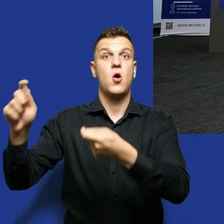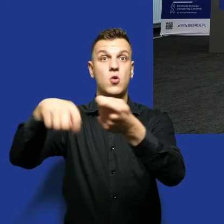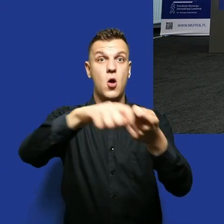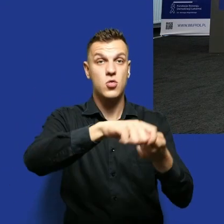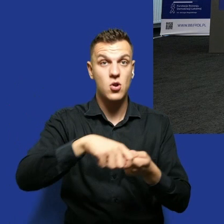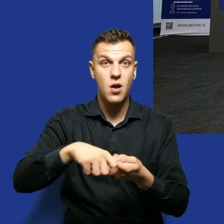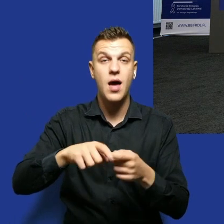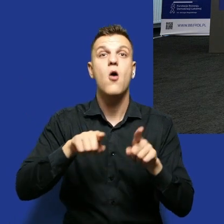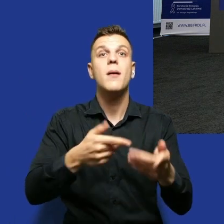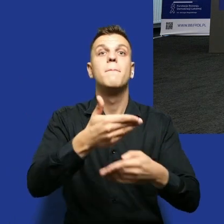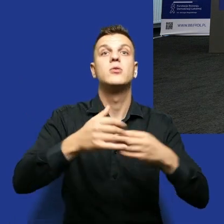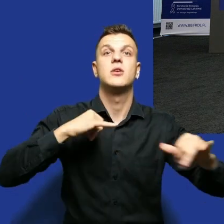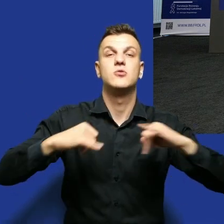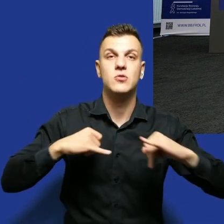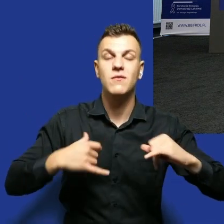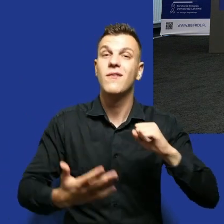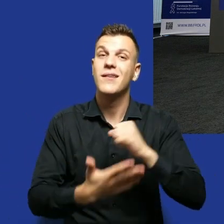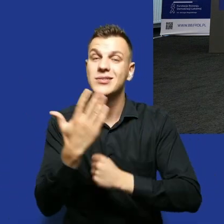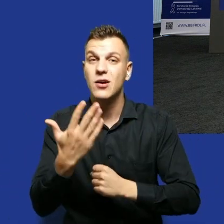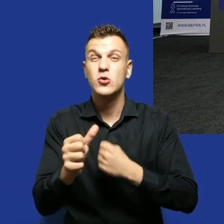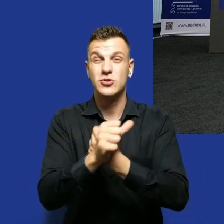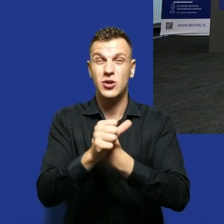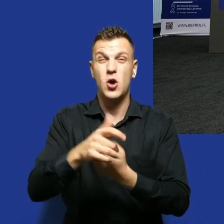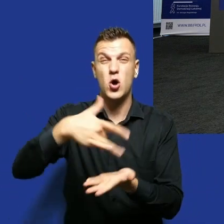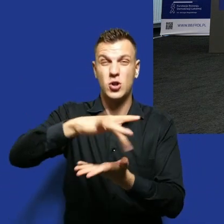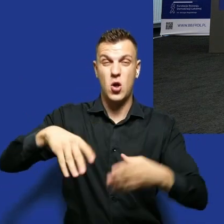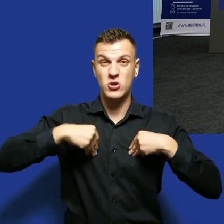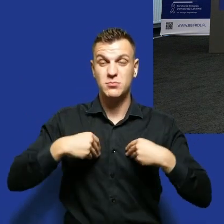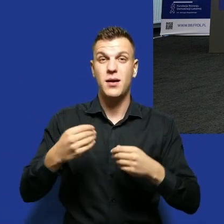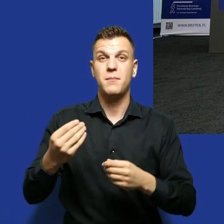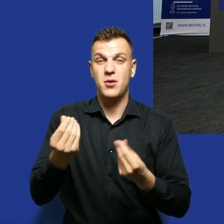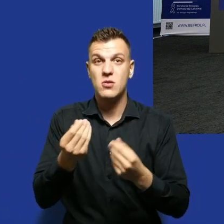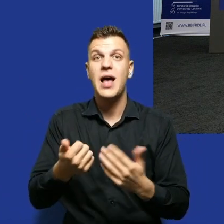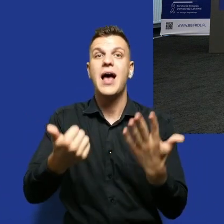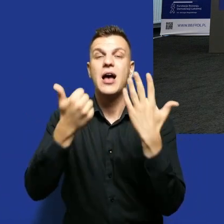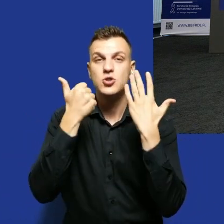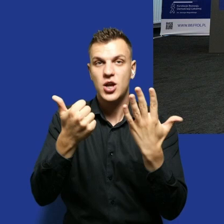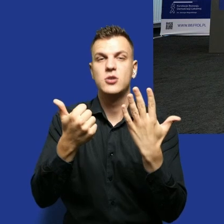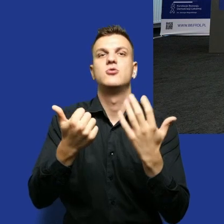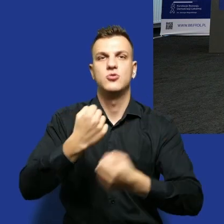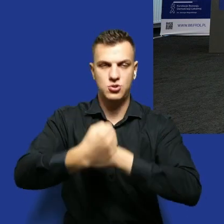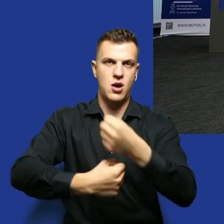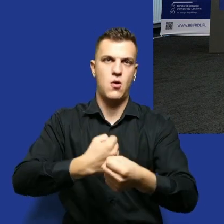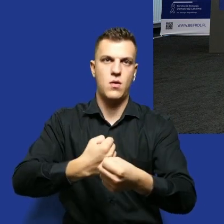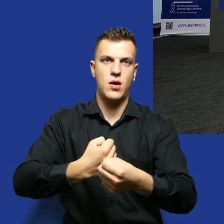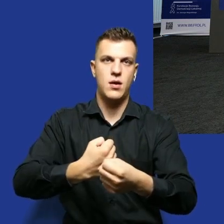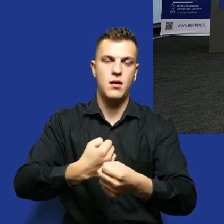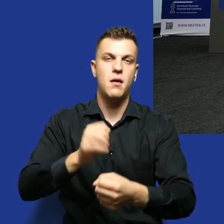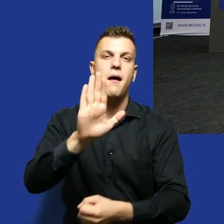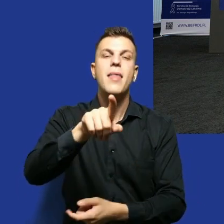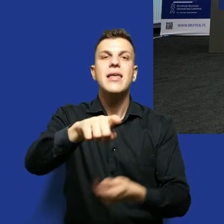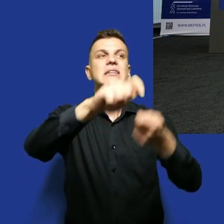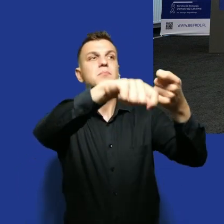w organizacjach pozarządowych okazało się że na 60 ośrodków funkcjonowało 6 więc może jeżeli już rozliczamy samorządy